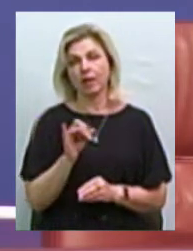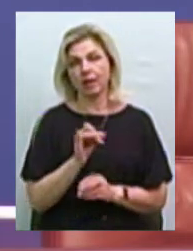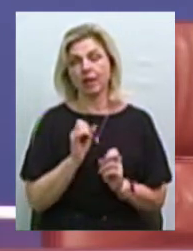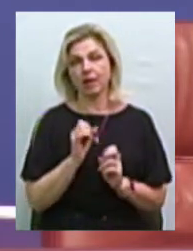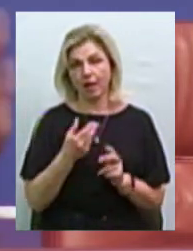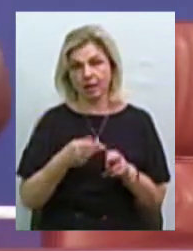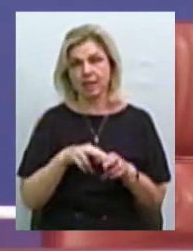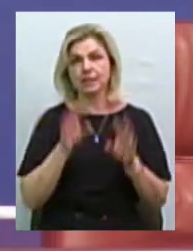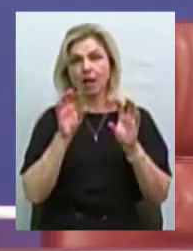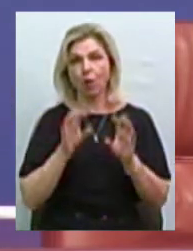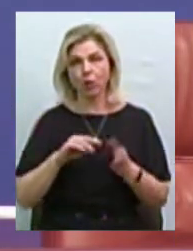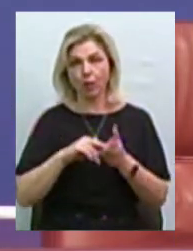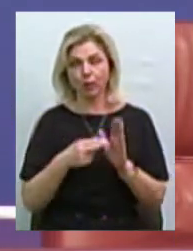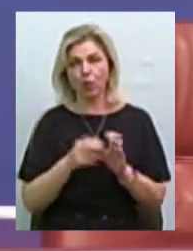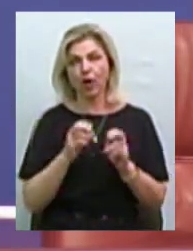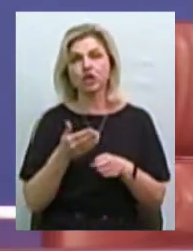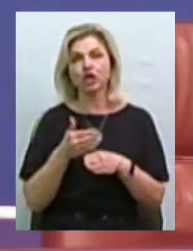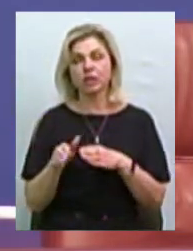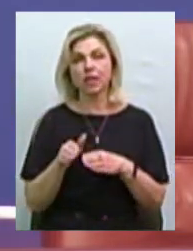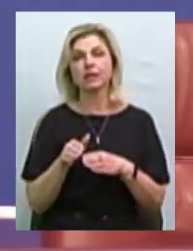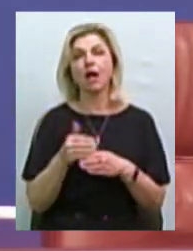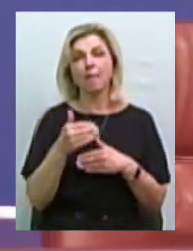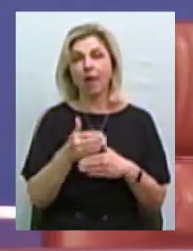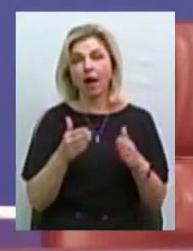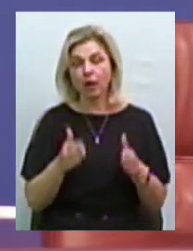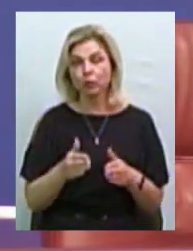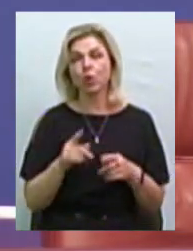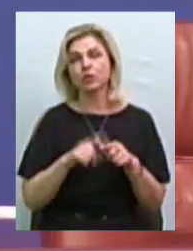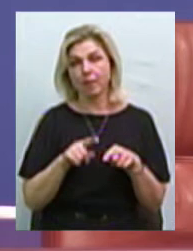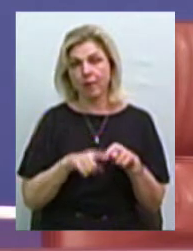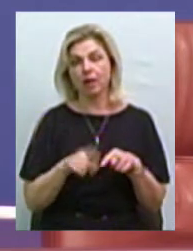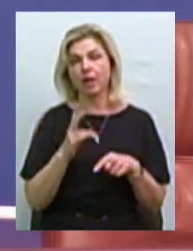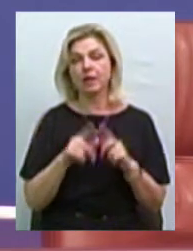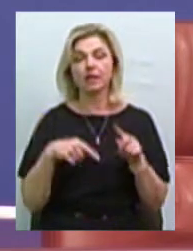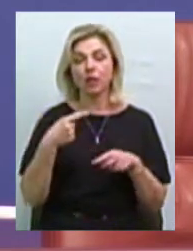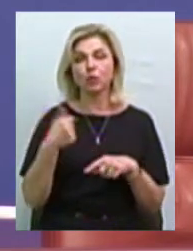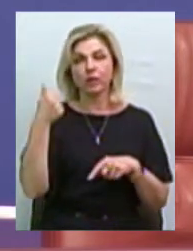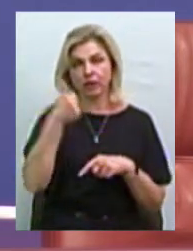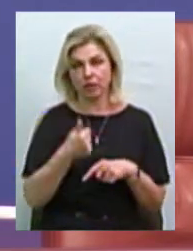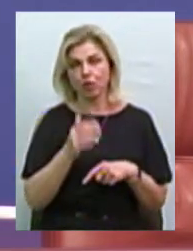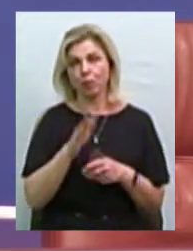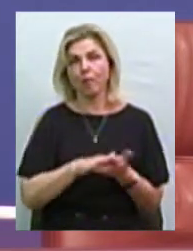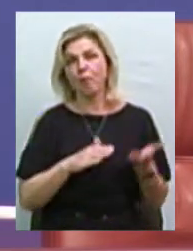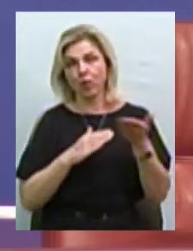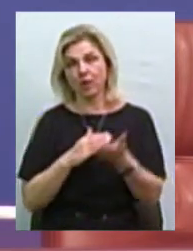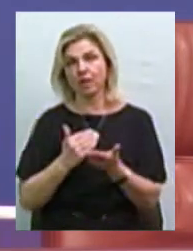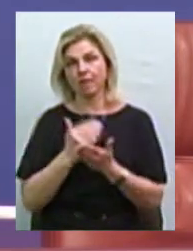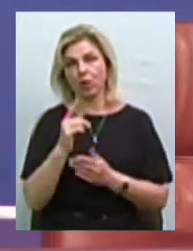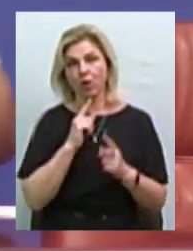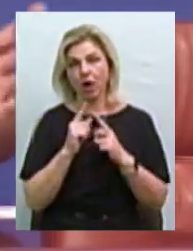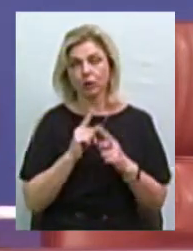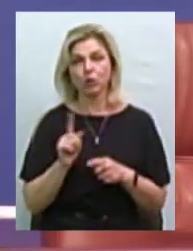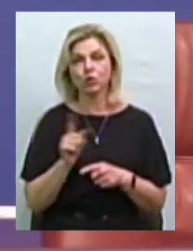ці законопроекти, як частина пакету, вони будуть також незабаром, я думаю, що на наступному тижні, точно подані в Верховну Раду, щоб